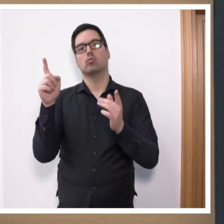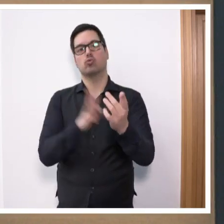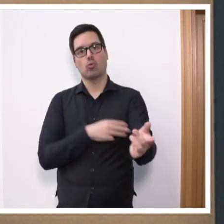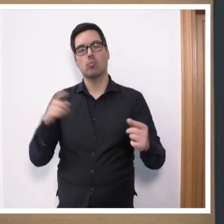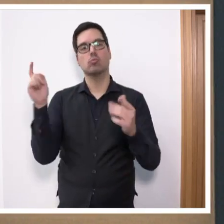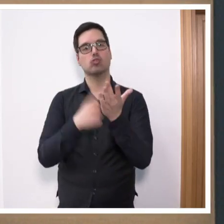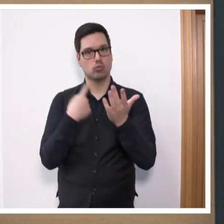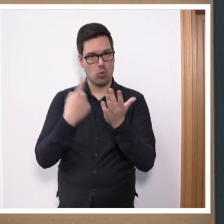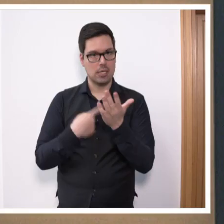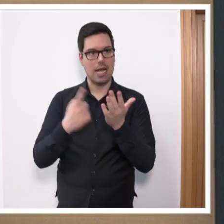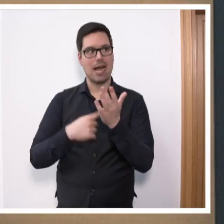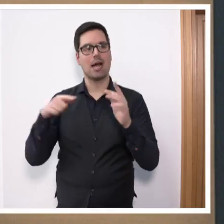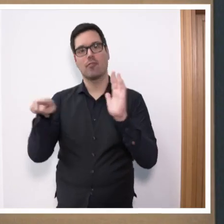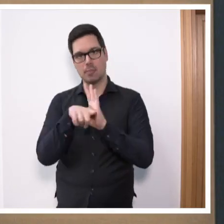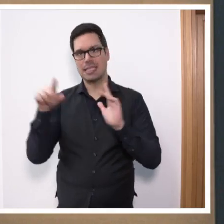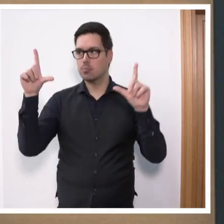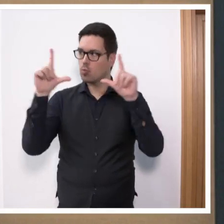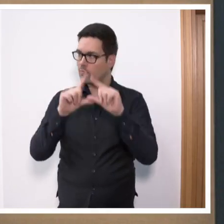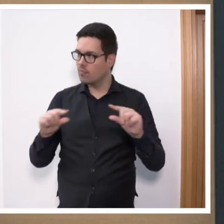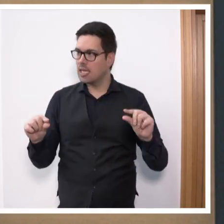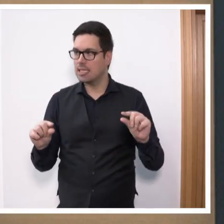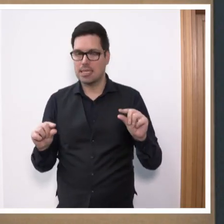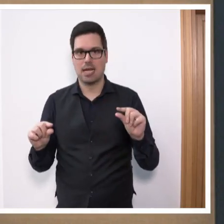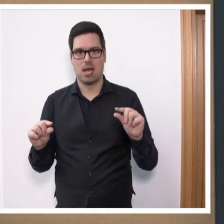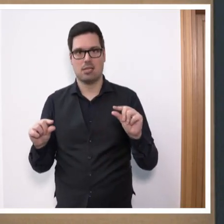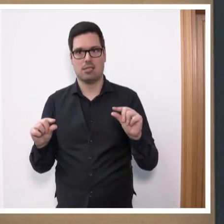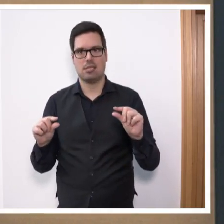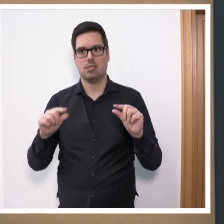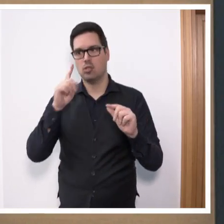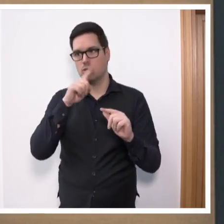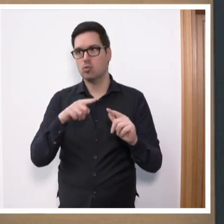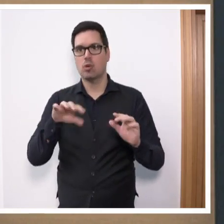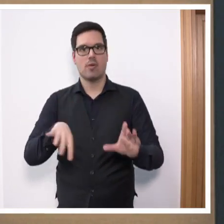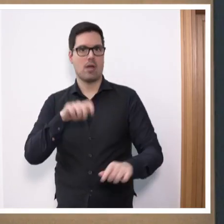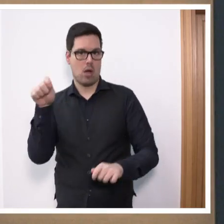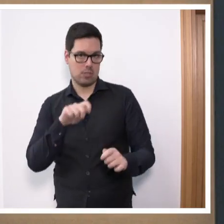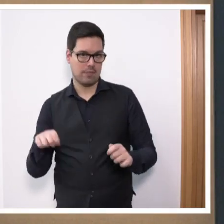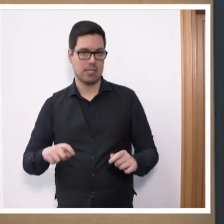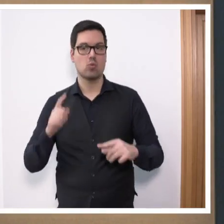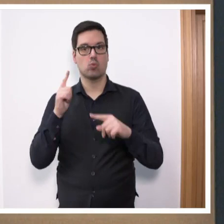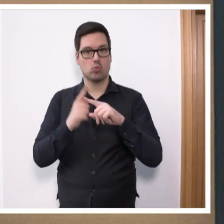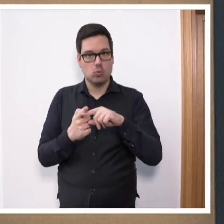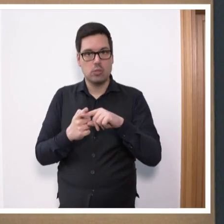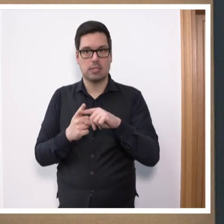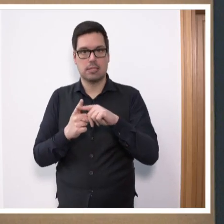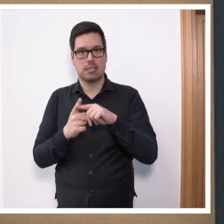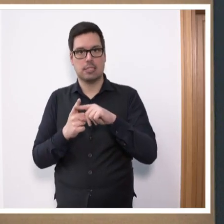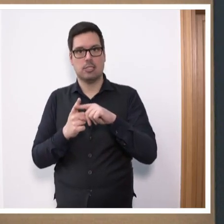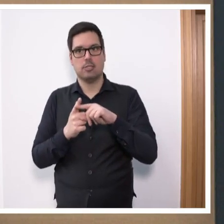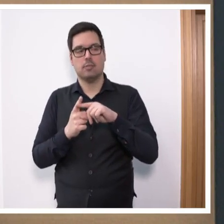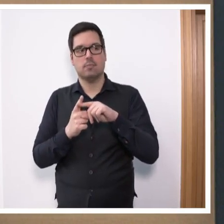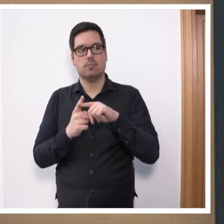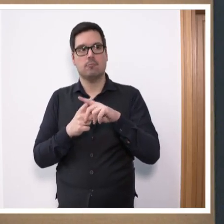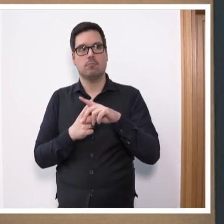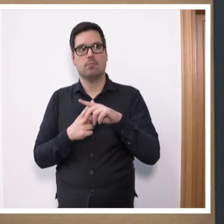europarechtlich zulässige Minimum für alle Bürger und Betriebe, nicht nur für Ausgewählte. Und Sie haben nicht mit aufgenommen eben